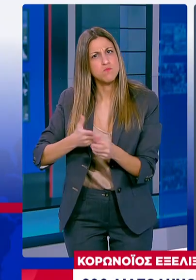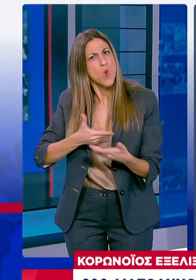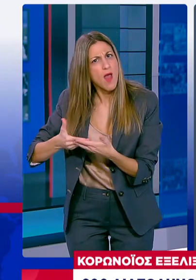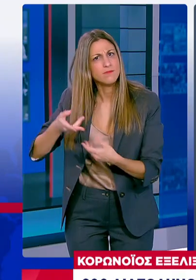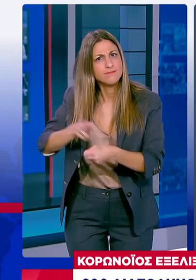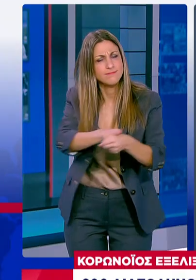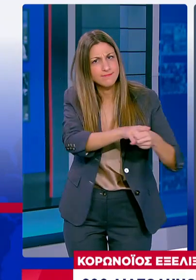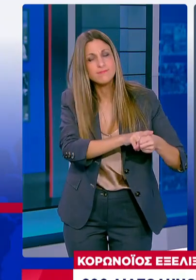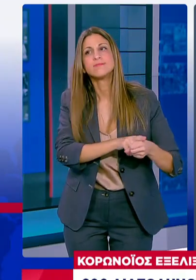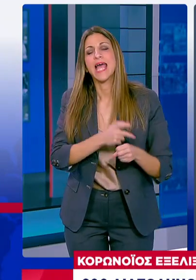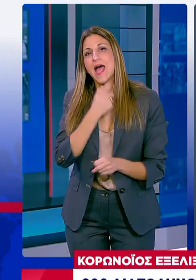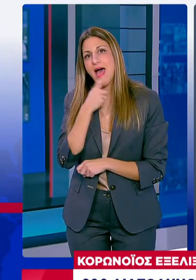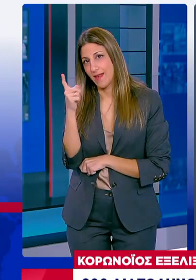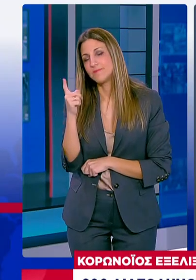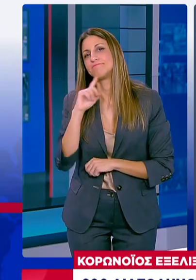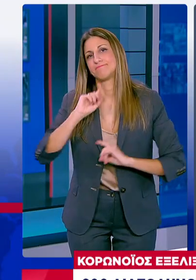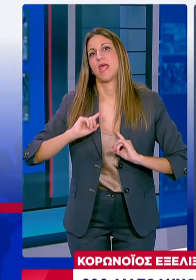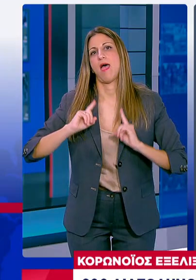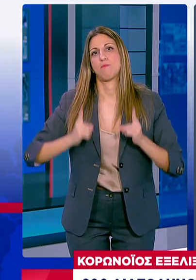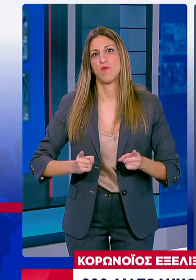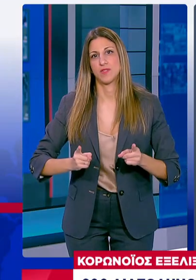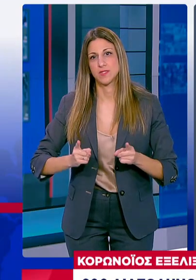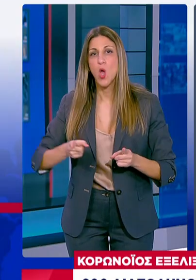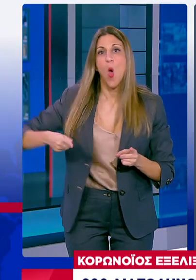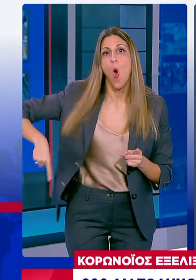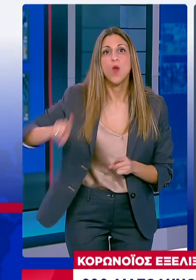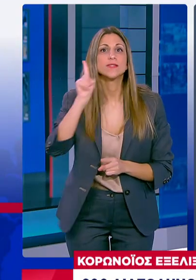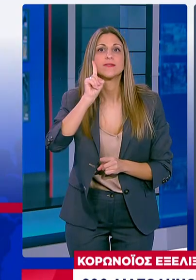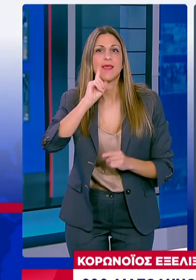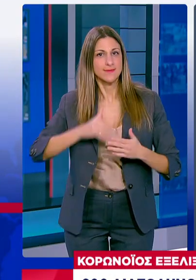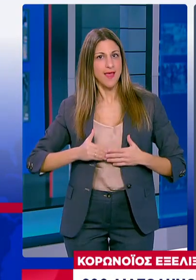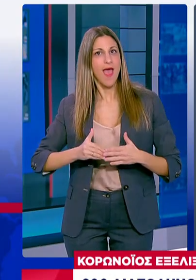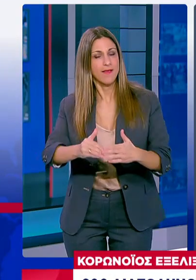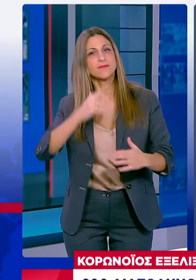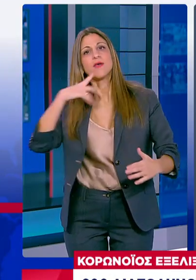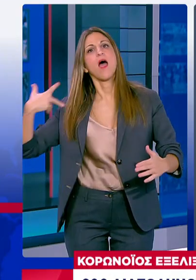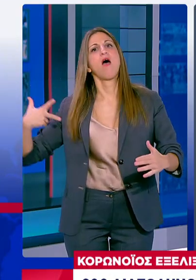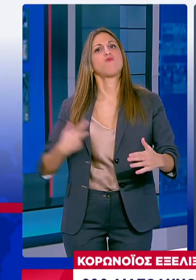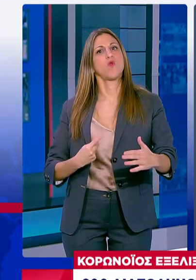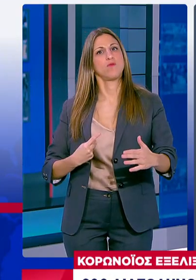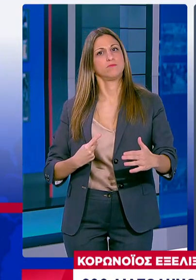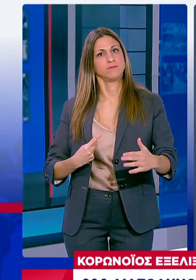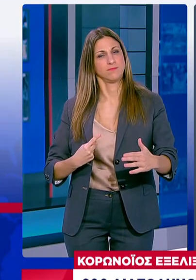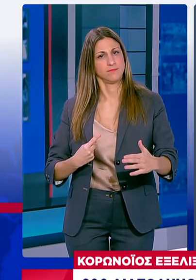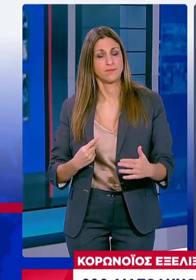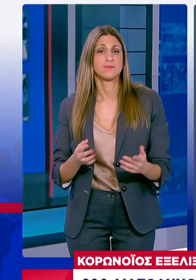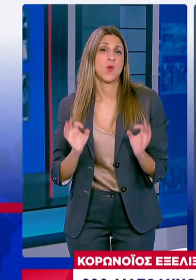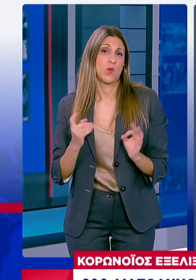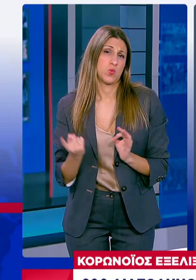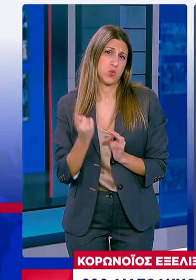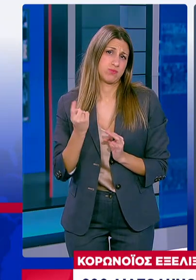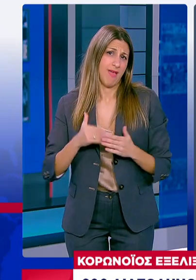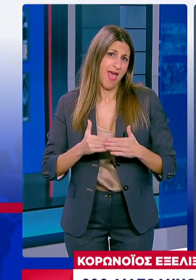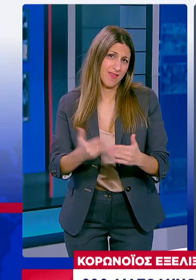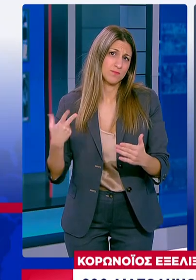Οι Βετανοί αποφάσισαν να εμβολιάσουν όλες τις έγκυες Σπάζοντας πολλά ταμπού Πέτυχαν μέσα